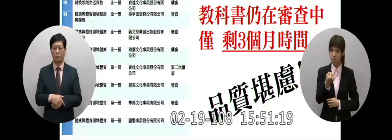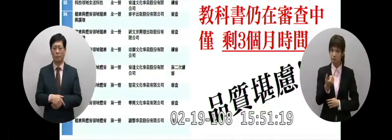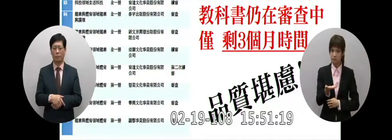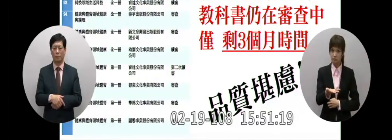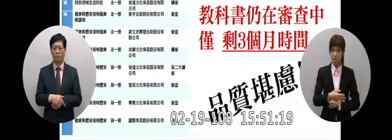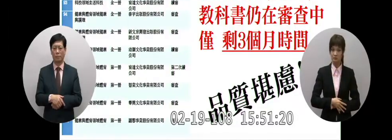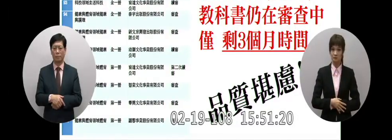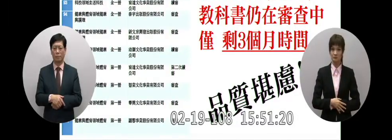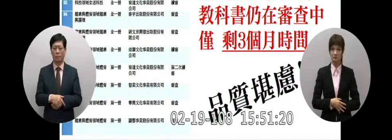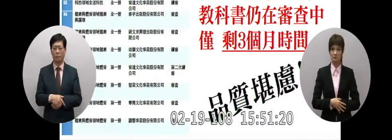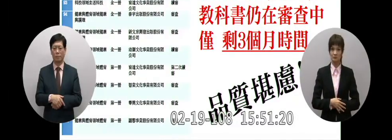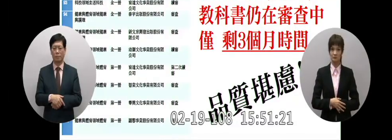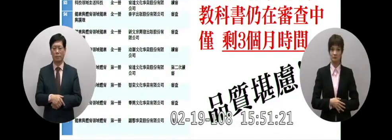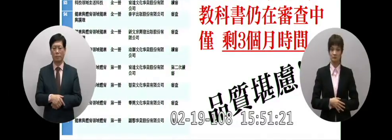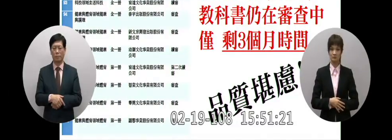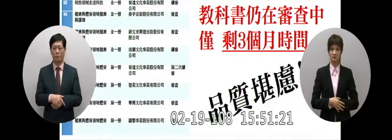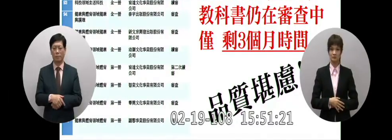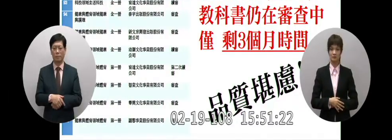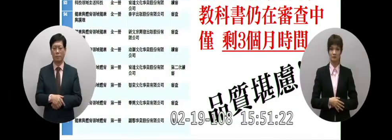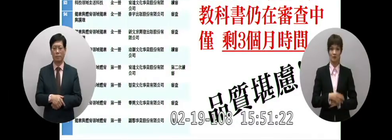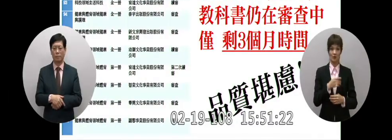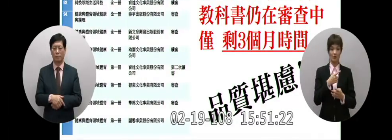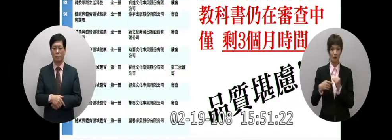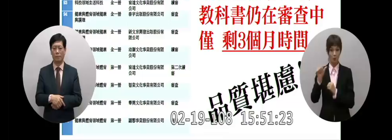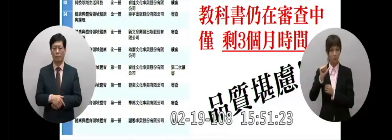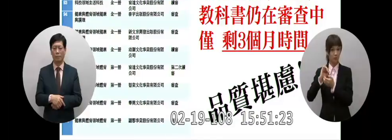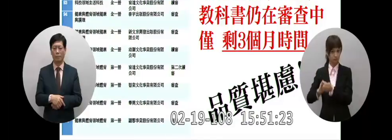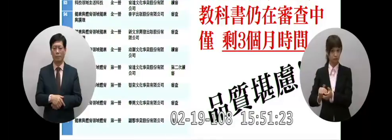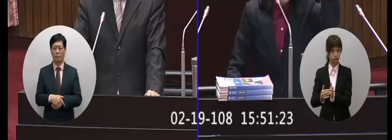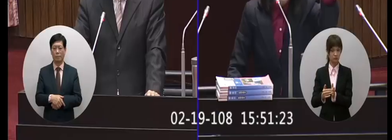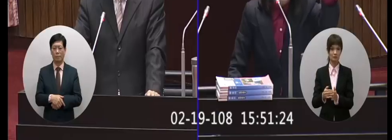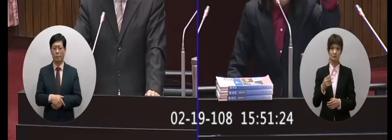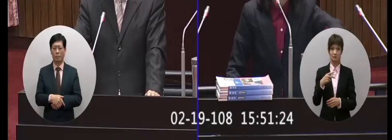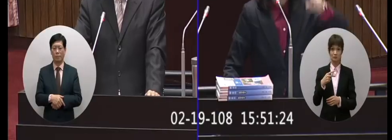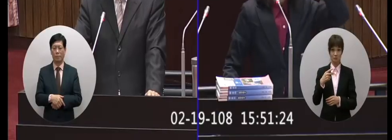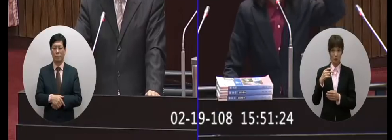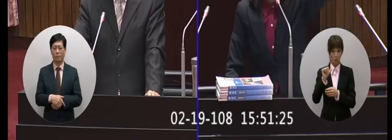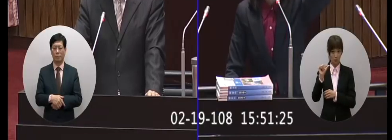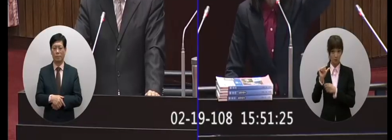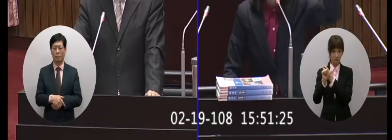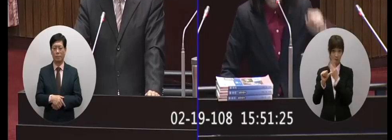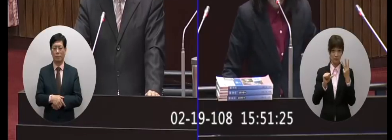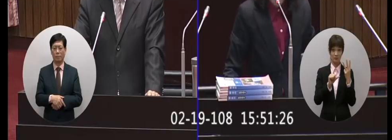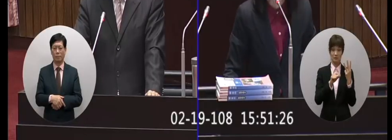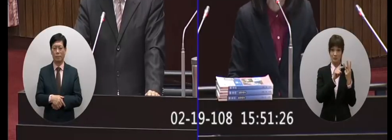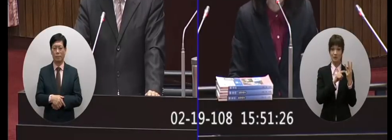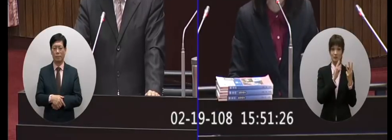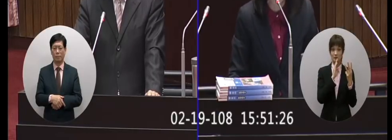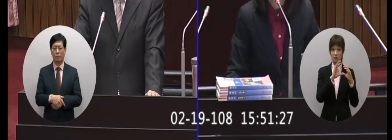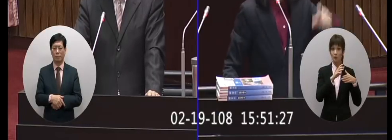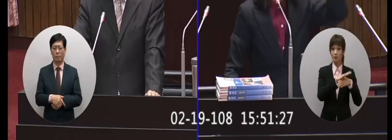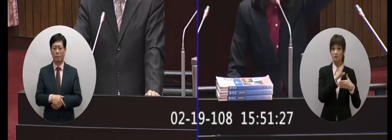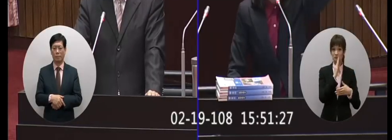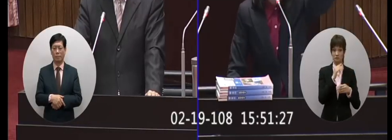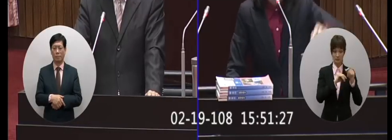大家都差不多審定啦這只有五本而且這五本我要先講喔三本國文是一月就通過領綱